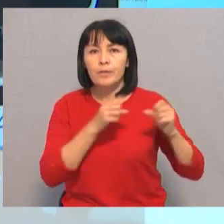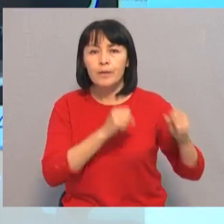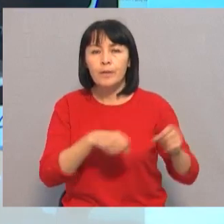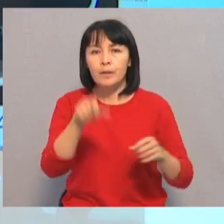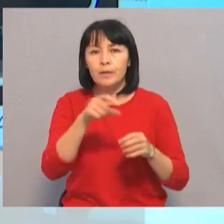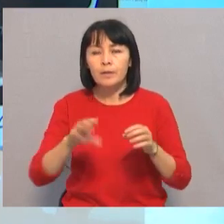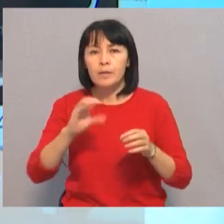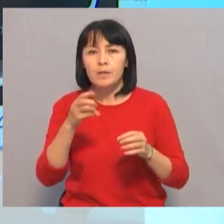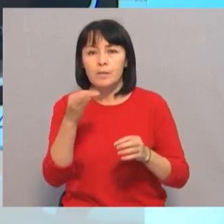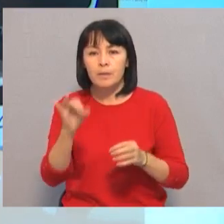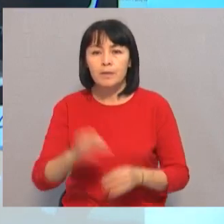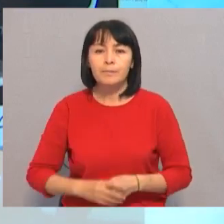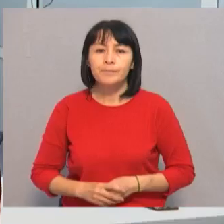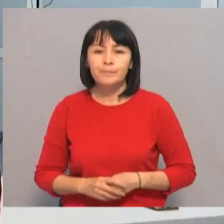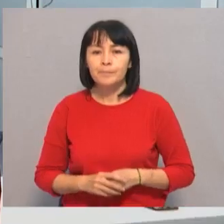представителями СМИ.